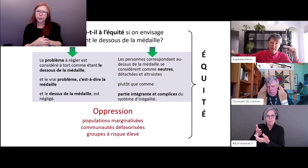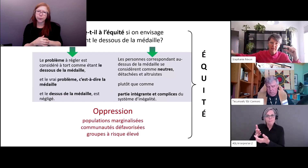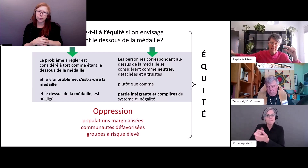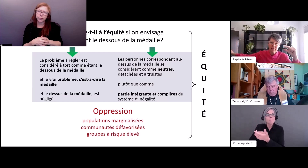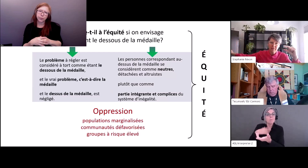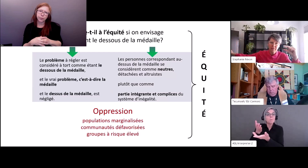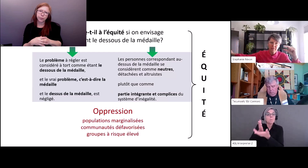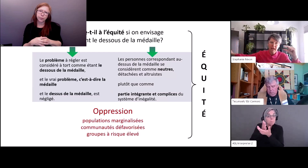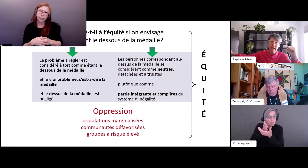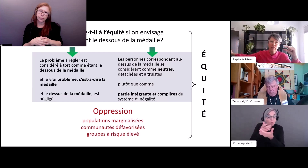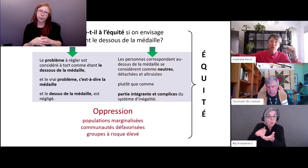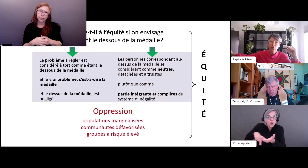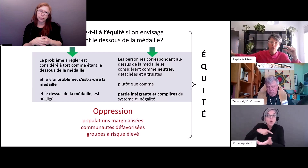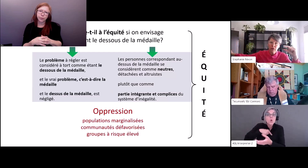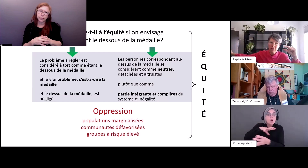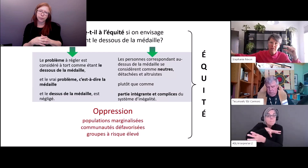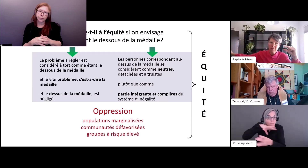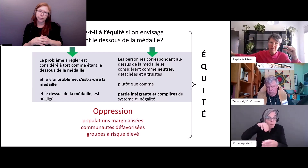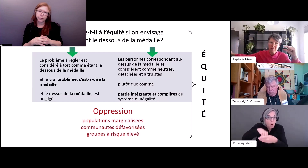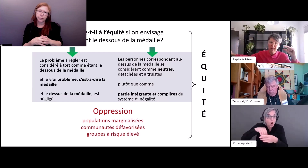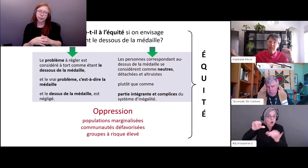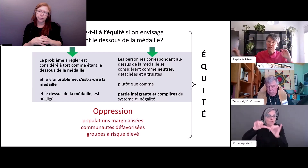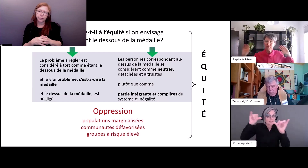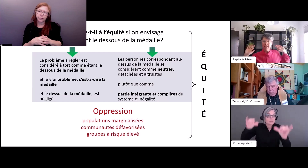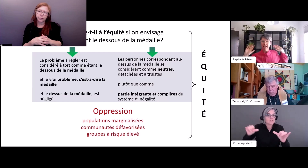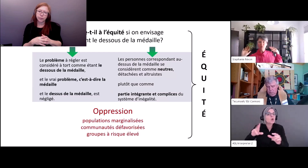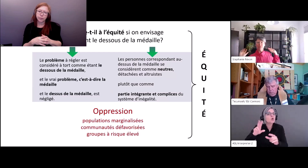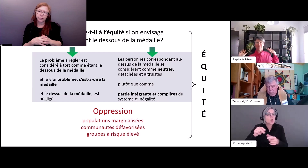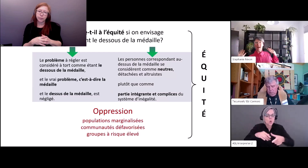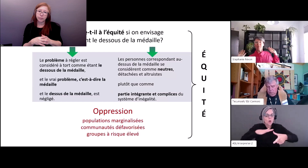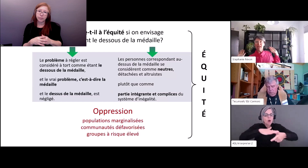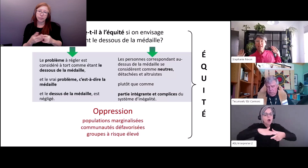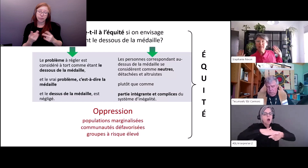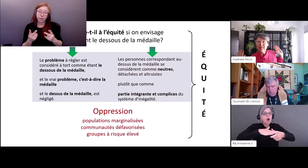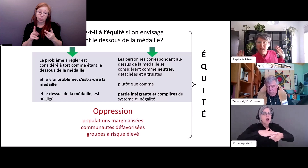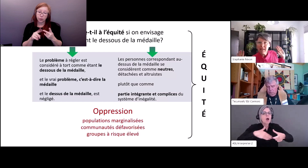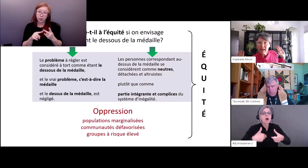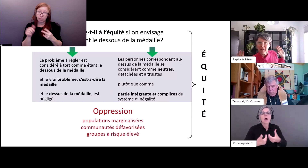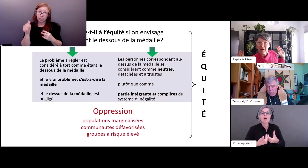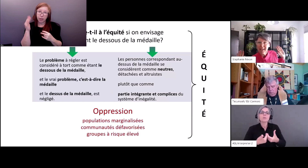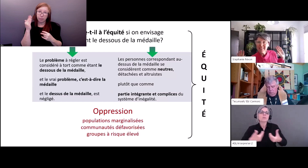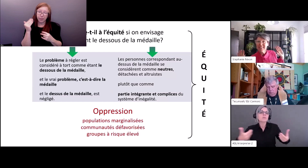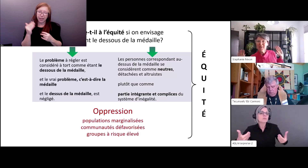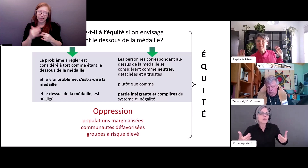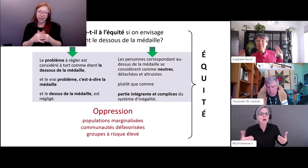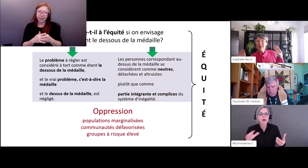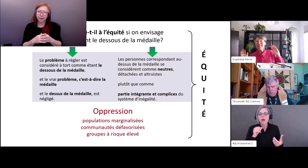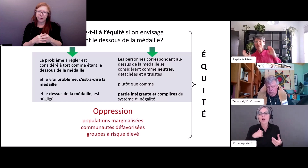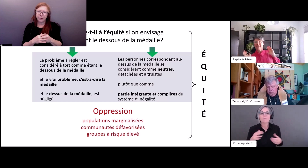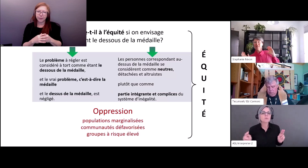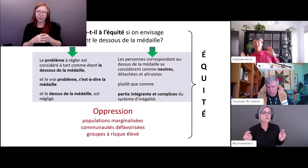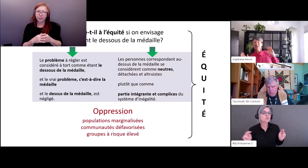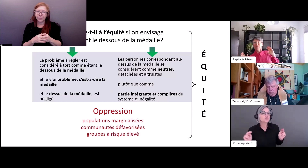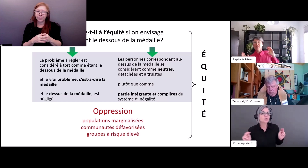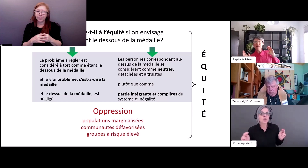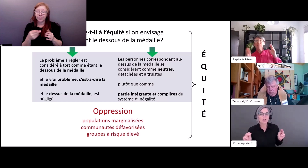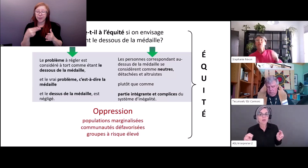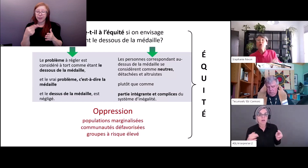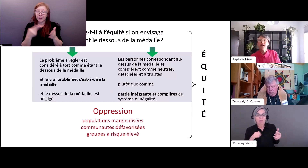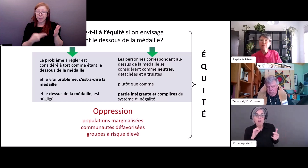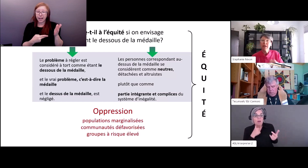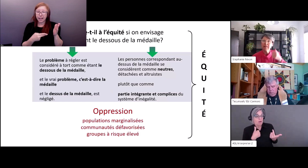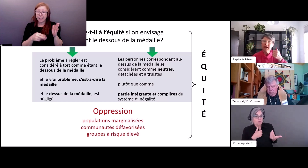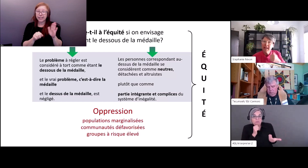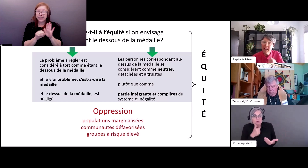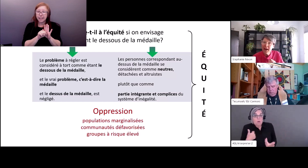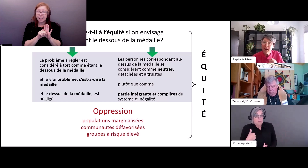'oppression mais comme des personnes déconnectées comme d'habitude je ne suis même pas dans ces diapositives